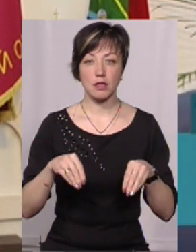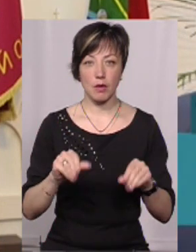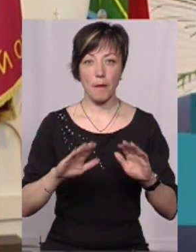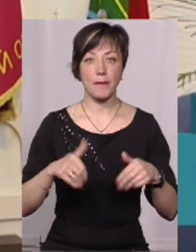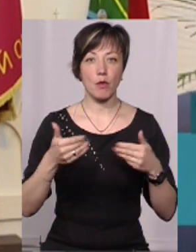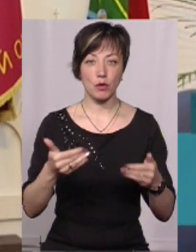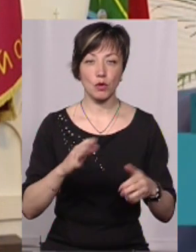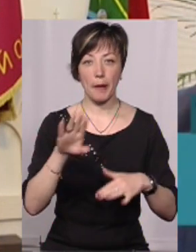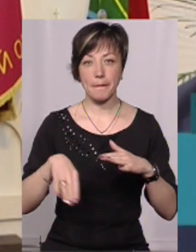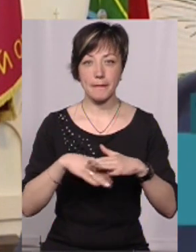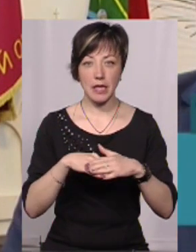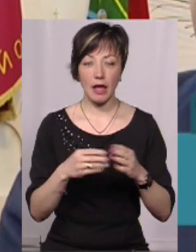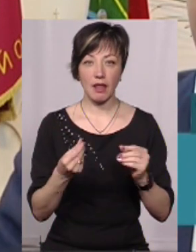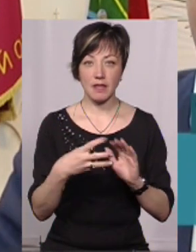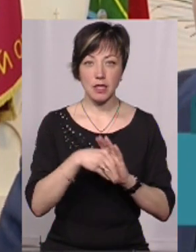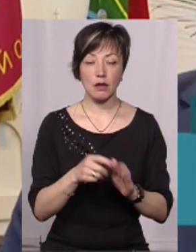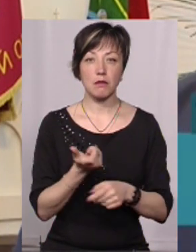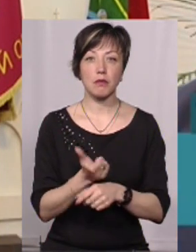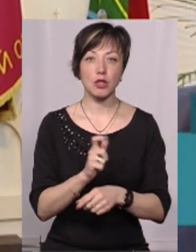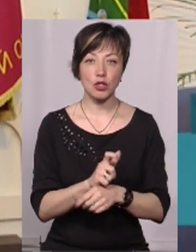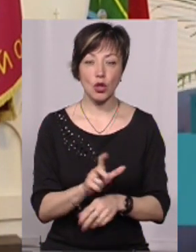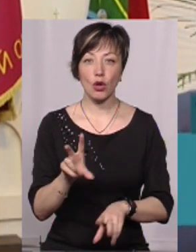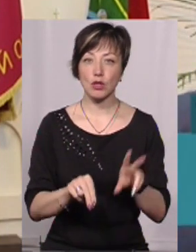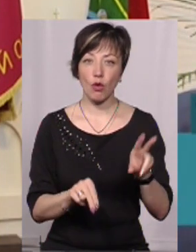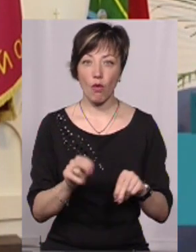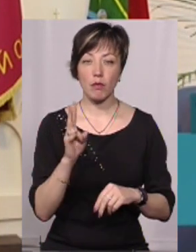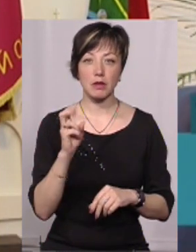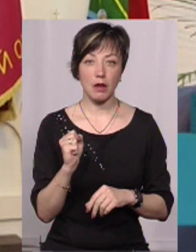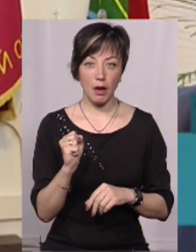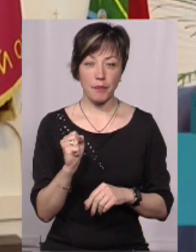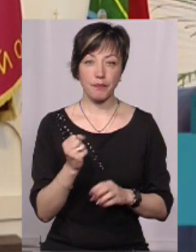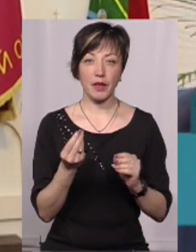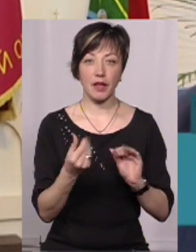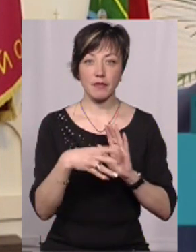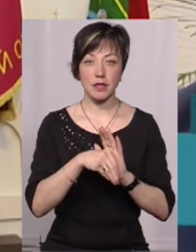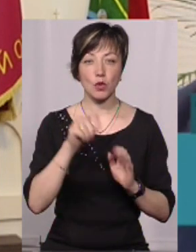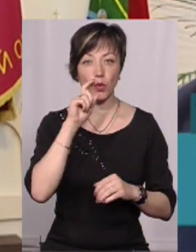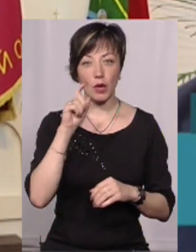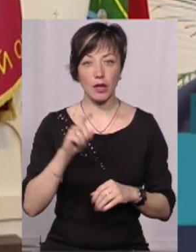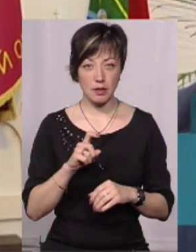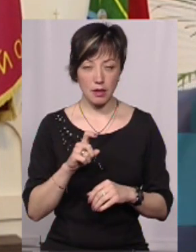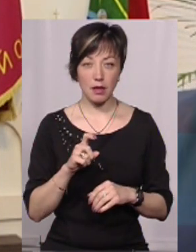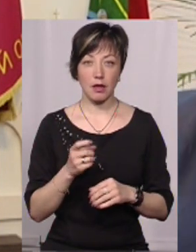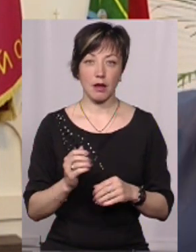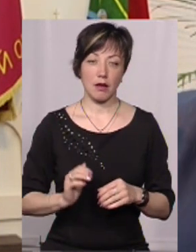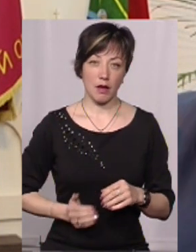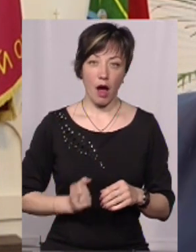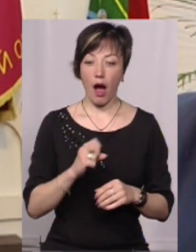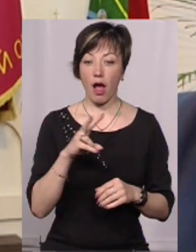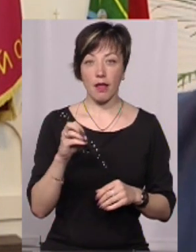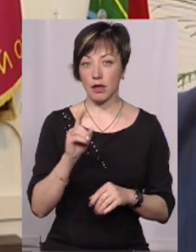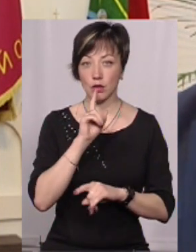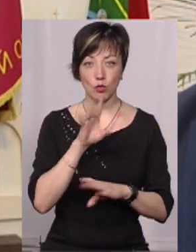пропонуємо під інвестиції. Більше розраховуємо на інвестиції українських інвесторів. Але не